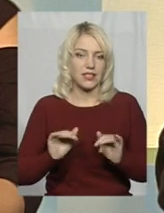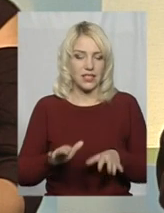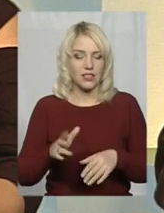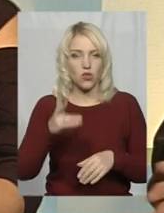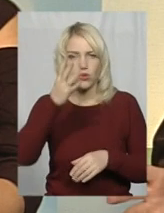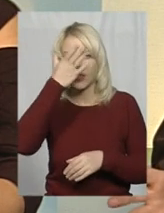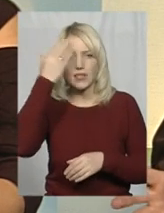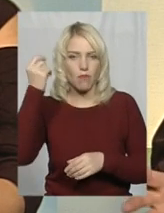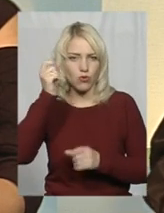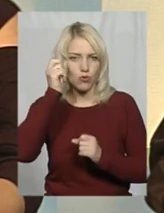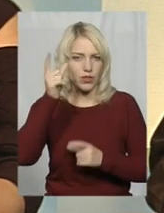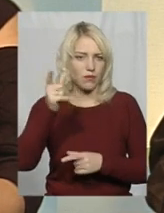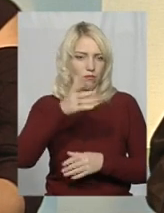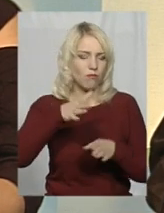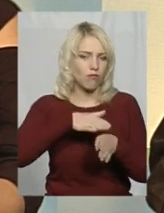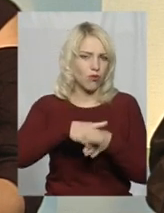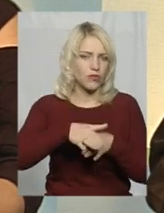забули абсолютно повністю.